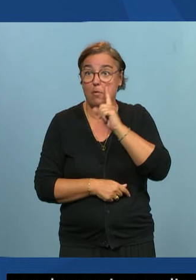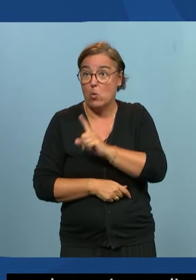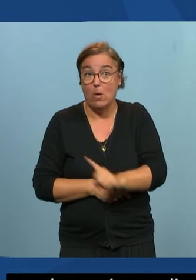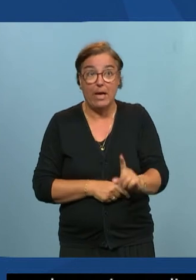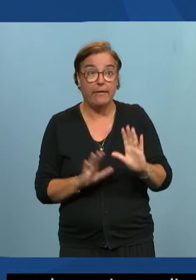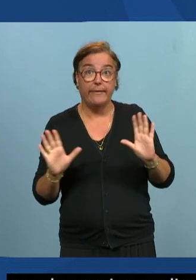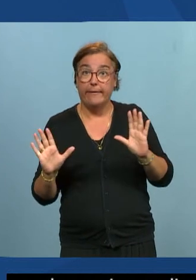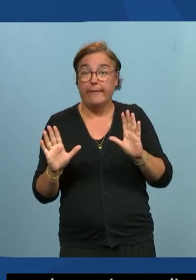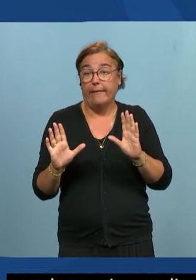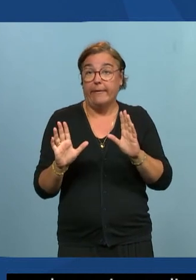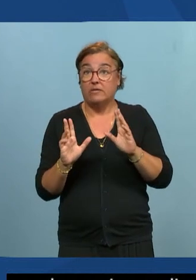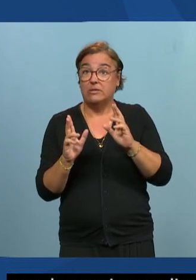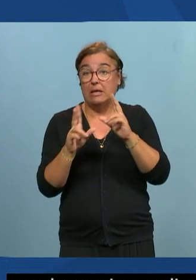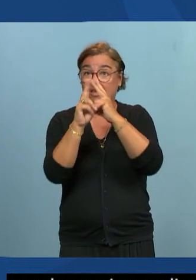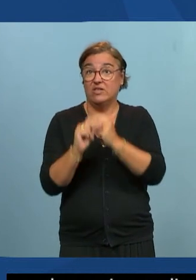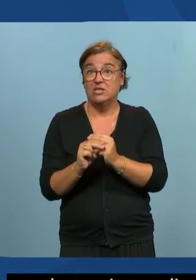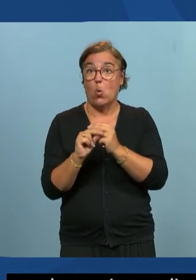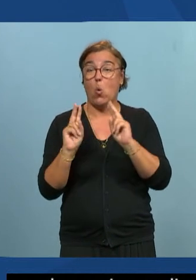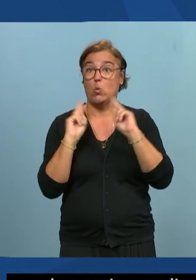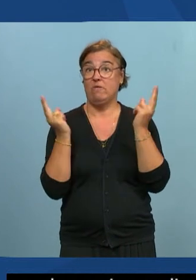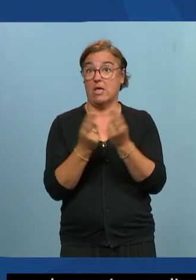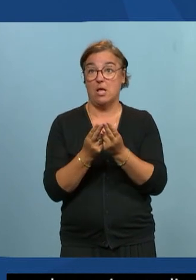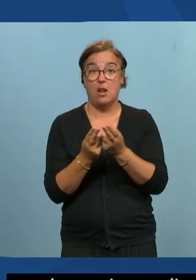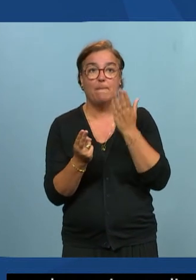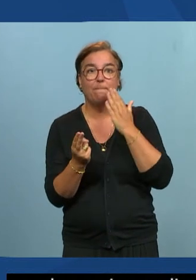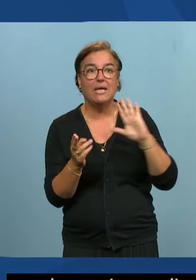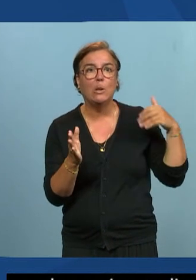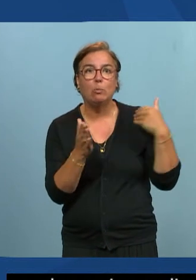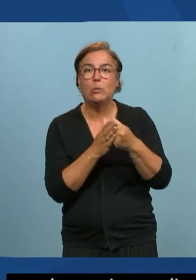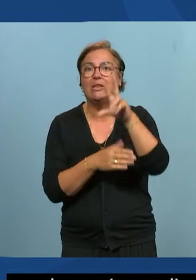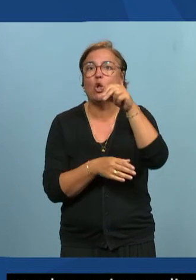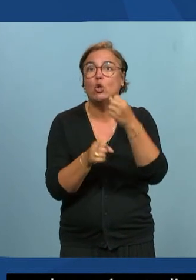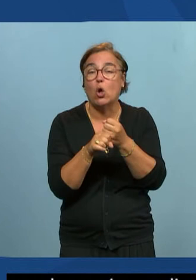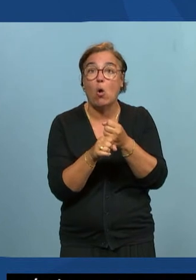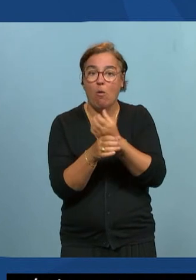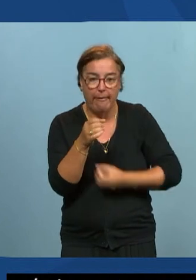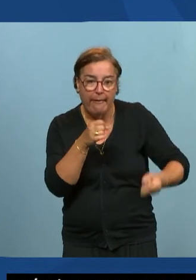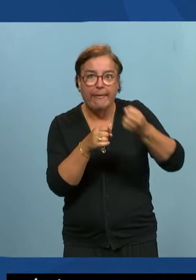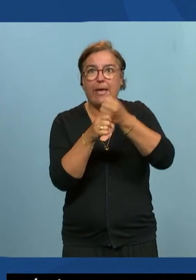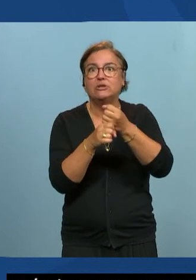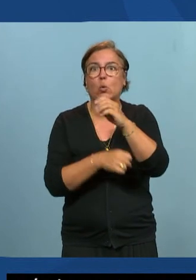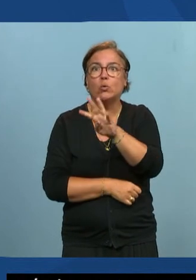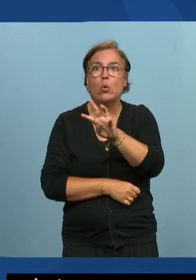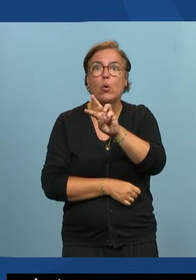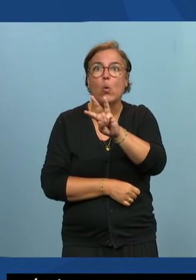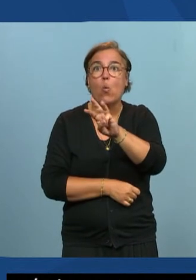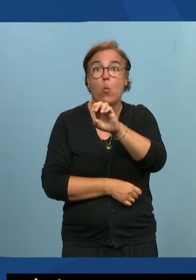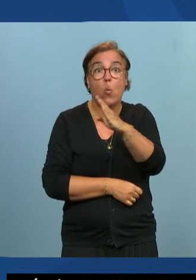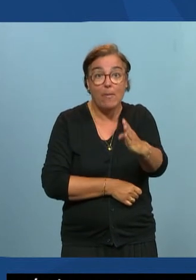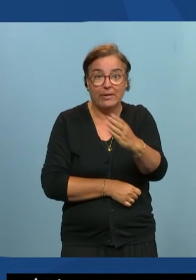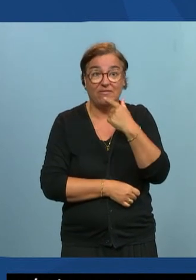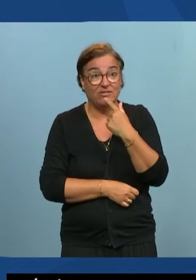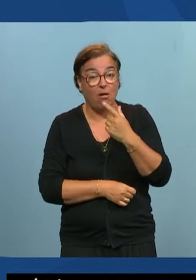l'accessibilité universelle ce qui est rigolo c'est qu'après 30 ans d'invention du web on est obligé de redonner une définition de l'accessibilité parce que